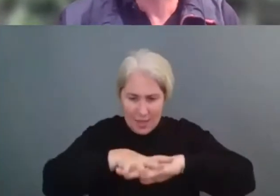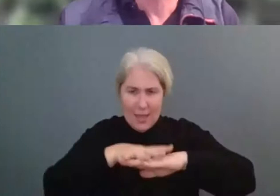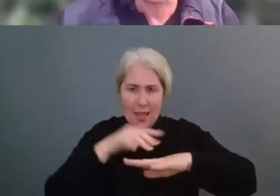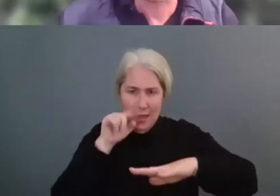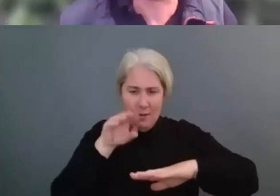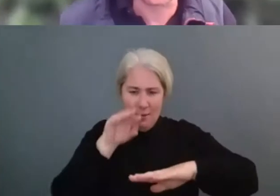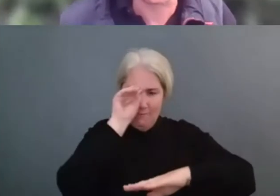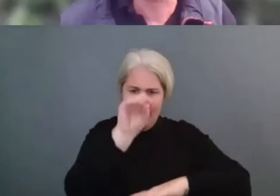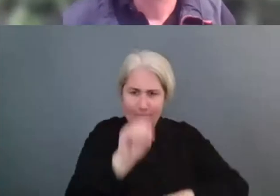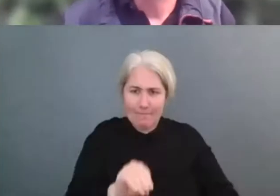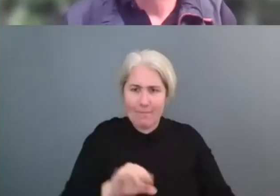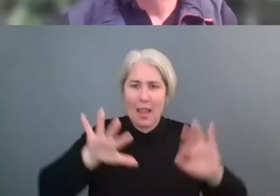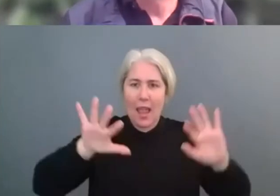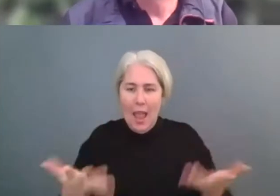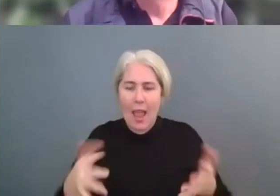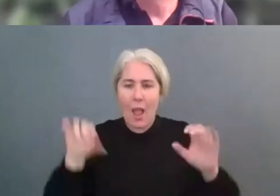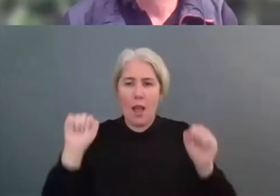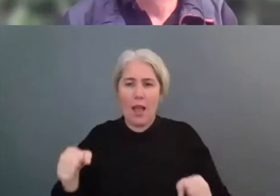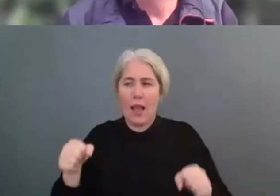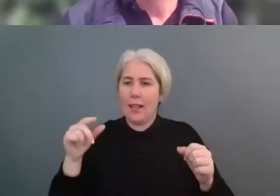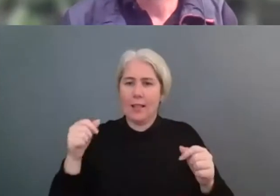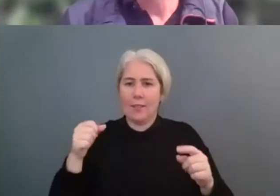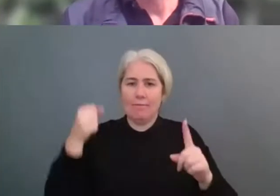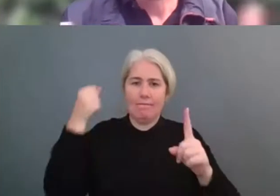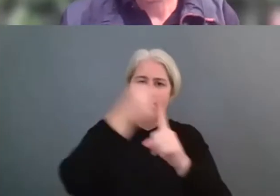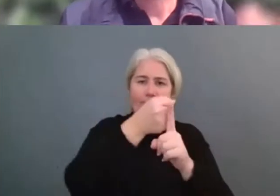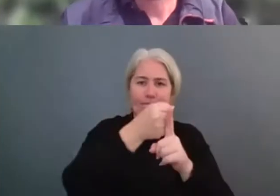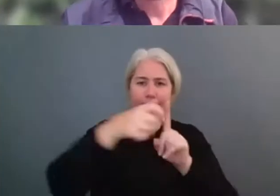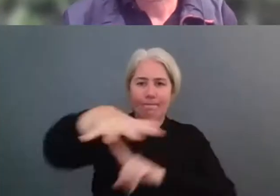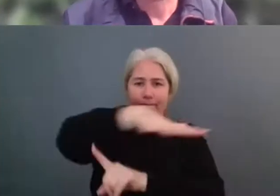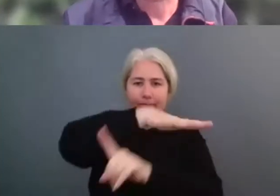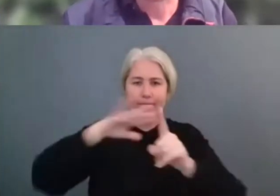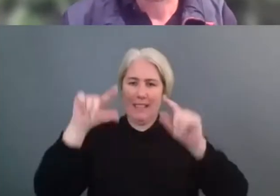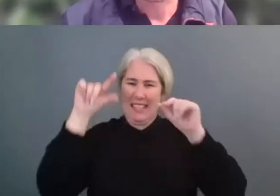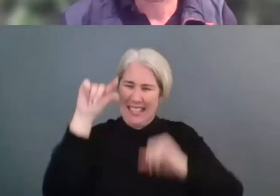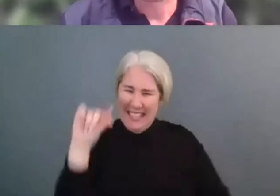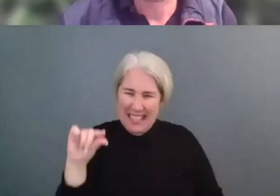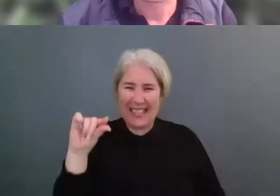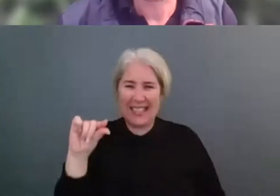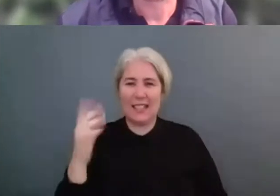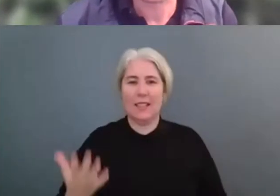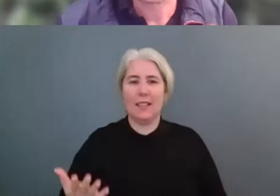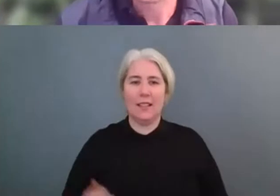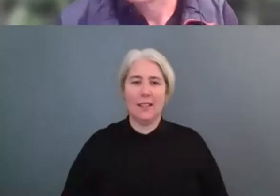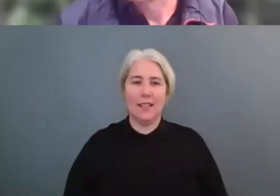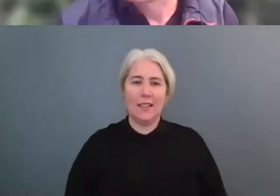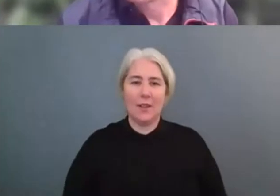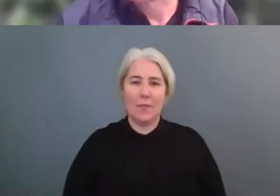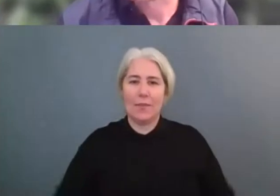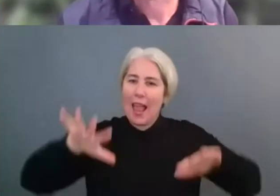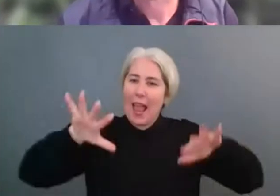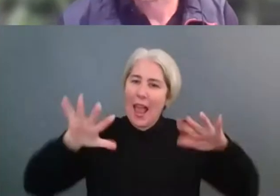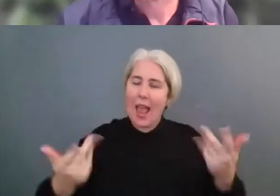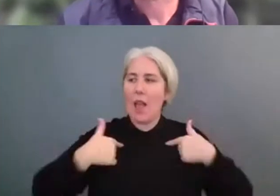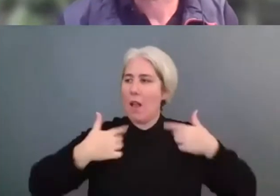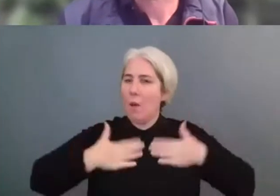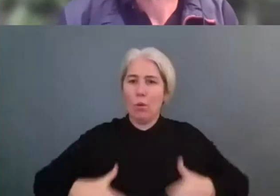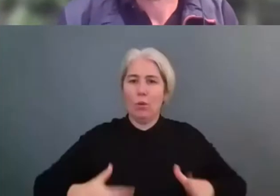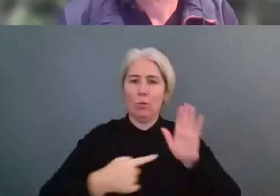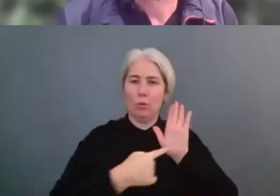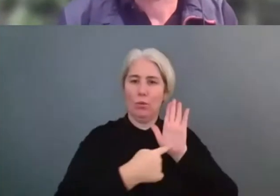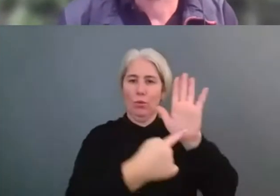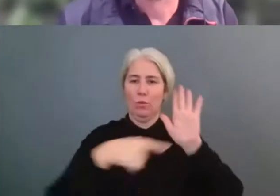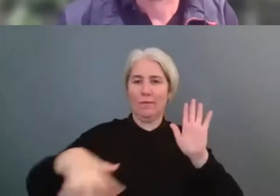puis maintenant revenir en arrière c'est compliqué donc ce que je dis malheureusement je suis pas expert en numérique responsable mais ce que je dis c